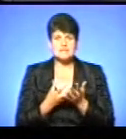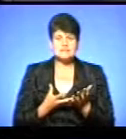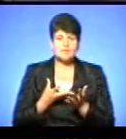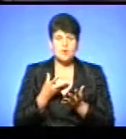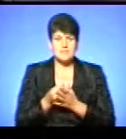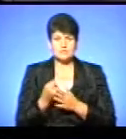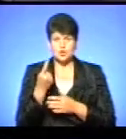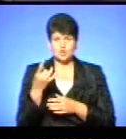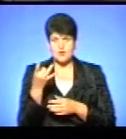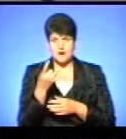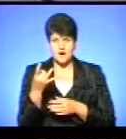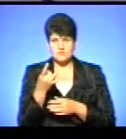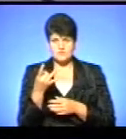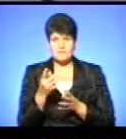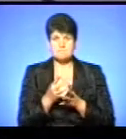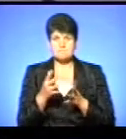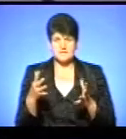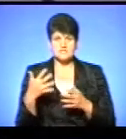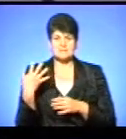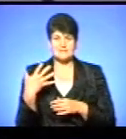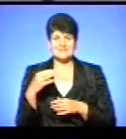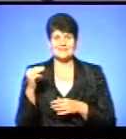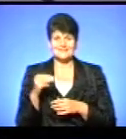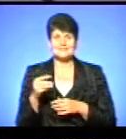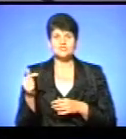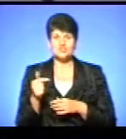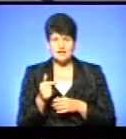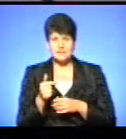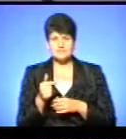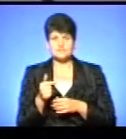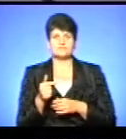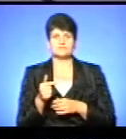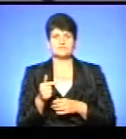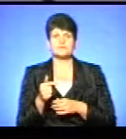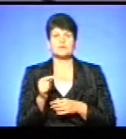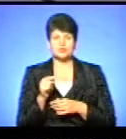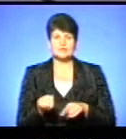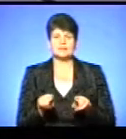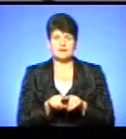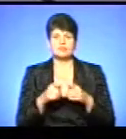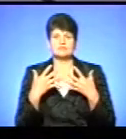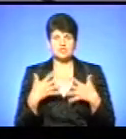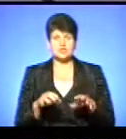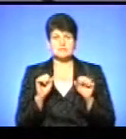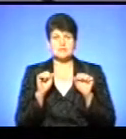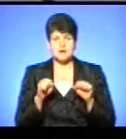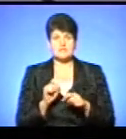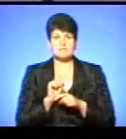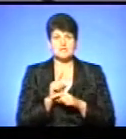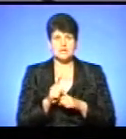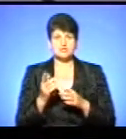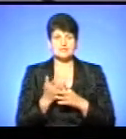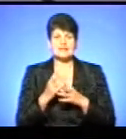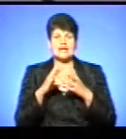разово за кредит перевищує 50 тисяч гривень, тоді також втрачається право на призначення субсидій на